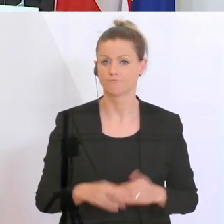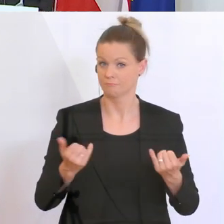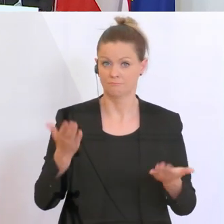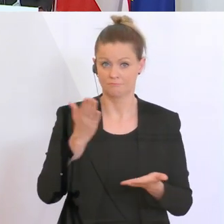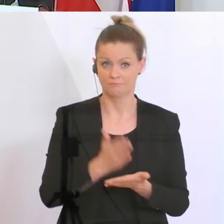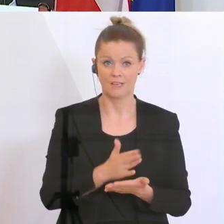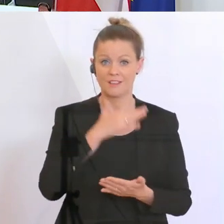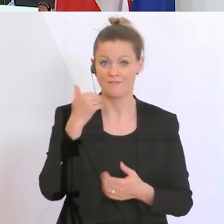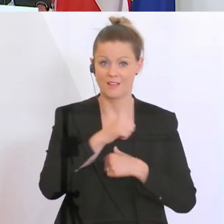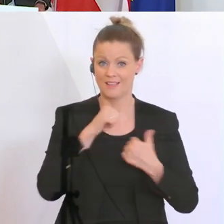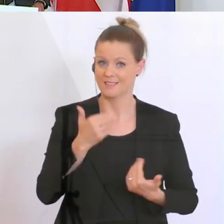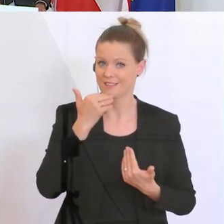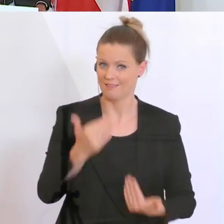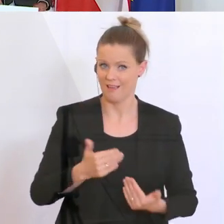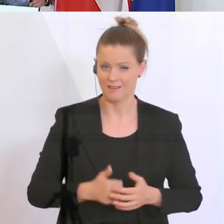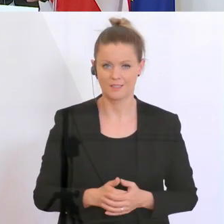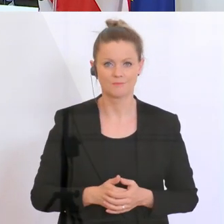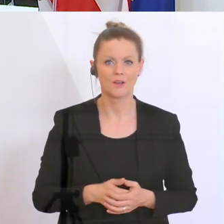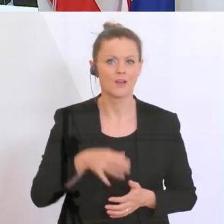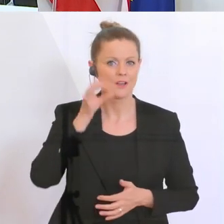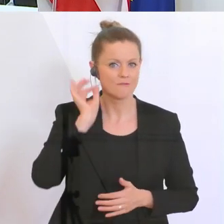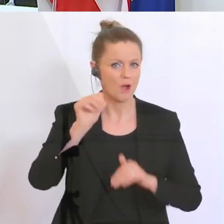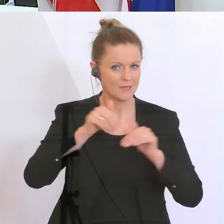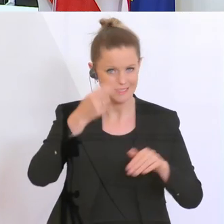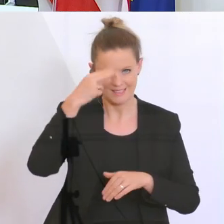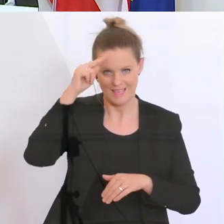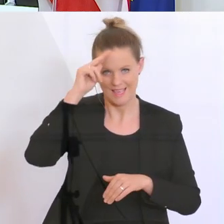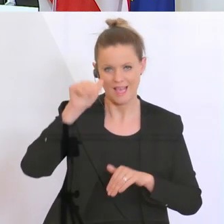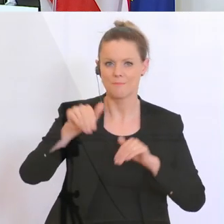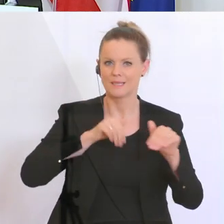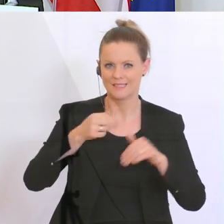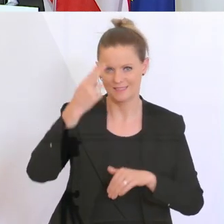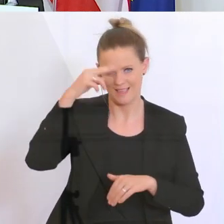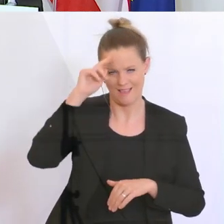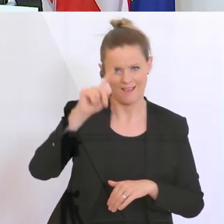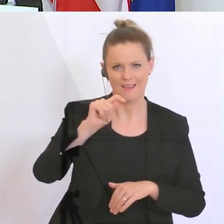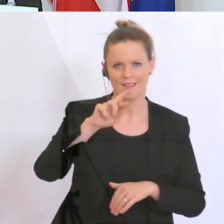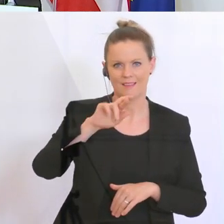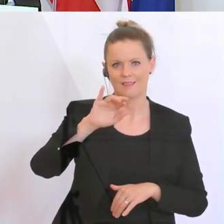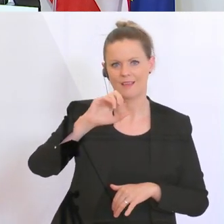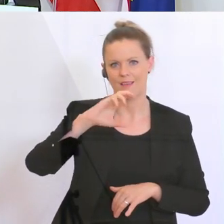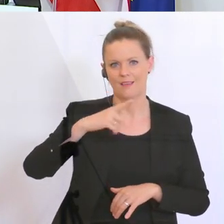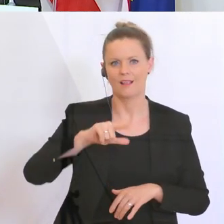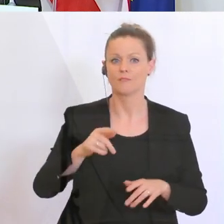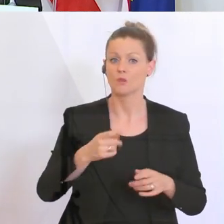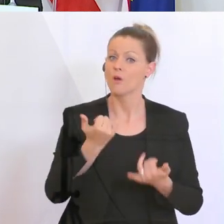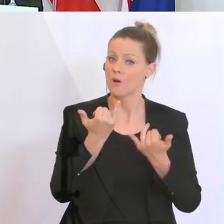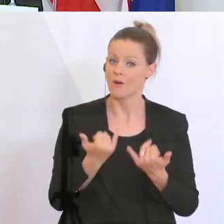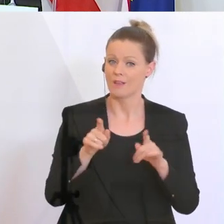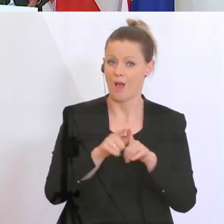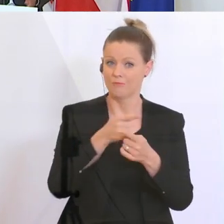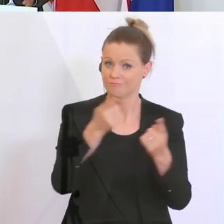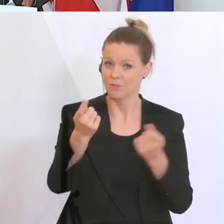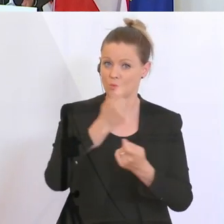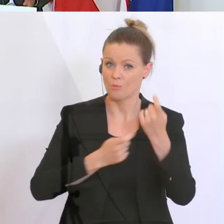fertig. Vielen herzlichen Dank. Vielen Dank Frau Ministerin, Herr Minister, Herr Bundespartenobmann. Ihnen danke fürs Kommen und den Kollegen im Homeoffice vielen Dank